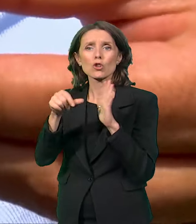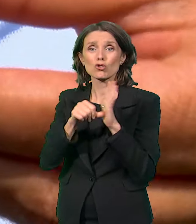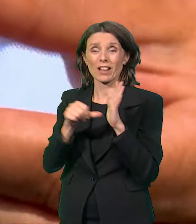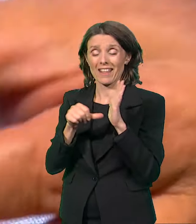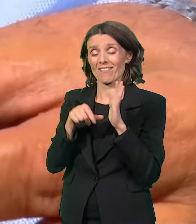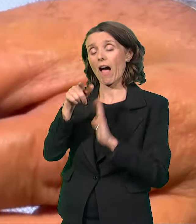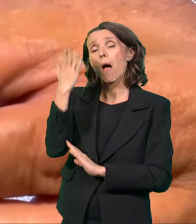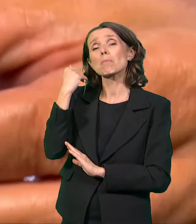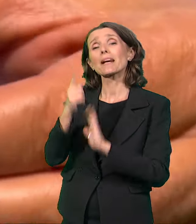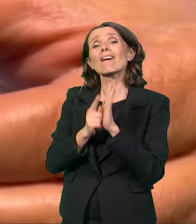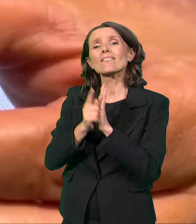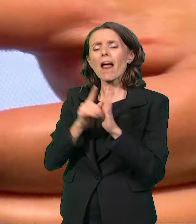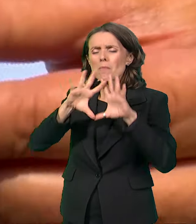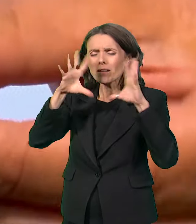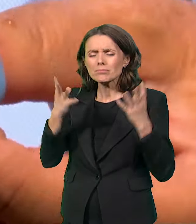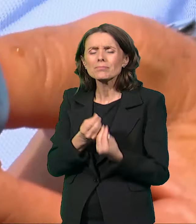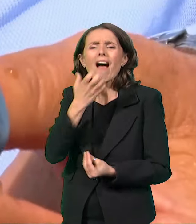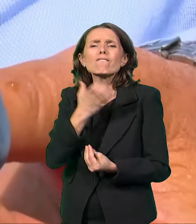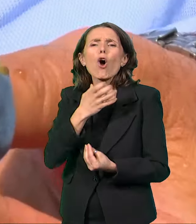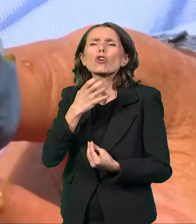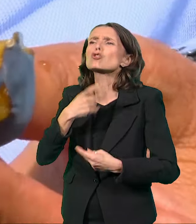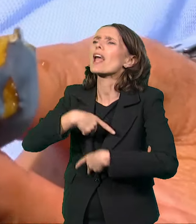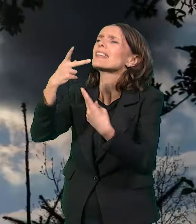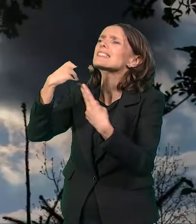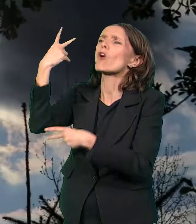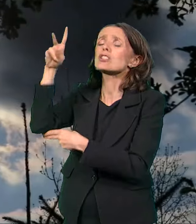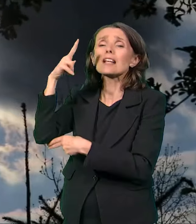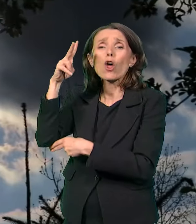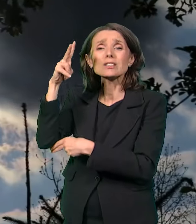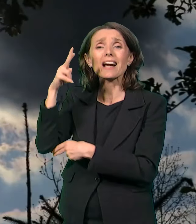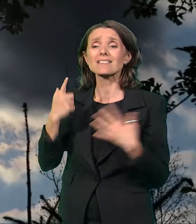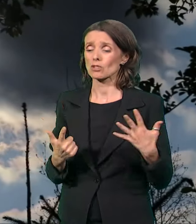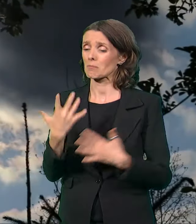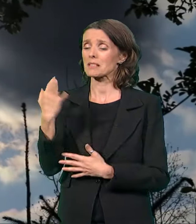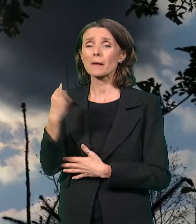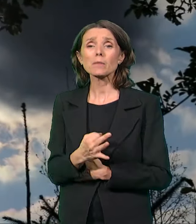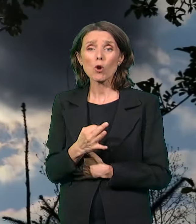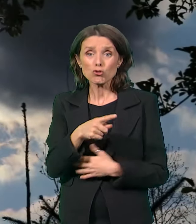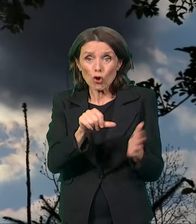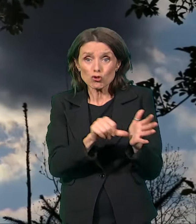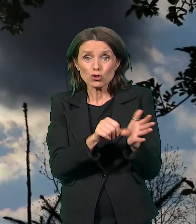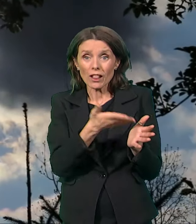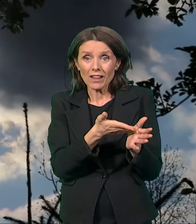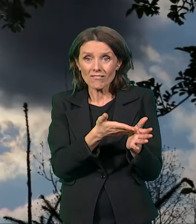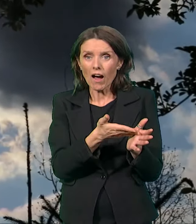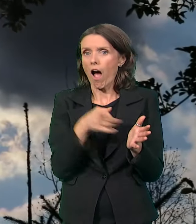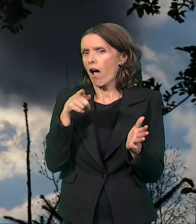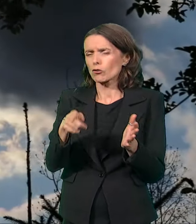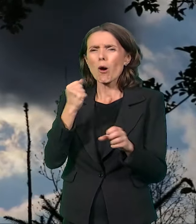čini tri četvrtine ukupnog izvoza voća iz Srbije. U to vreme, poslovi Rista Paranosa su u Zenitu.